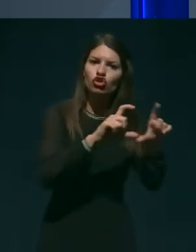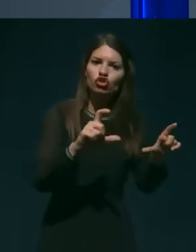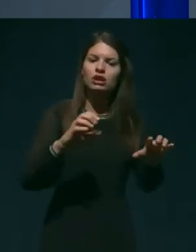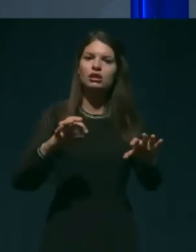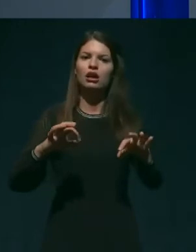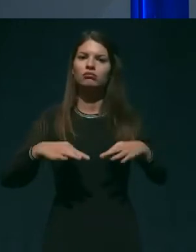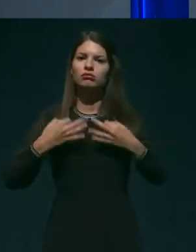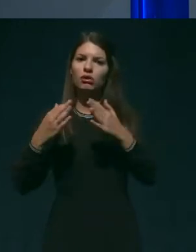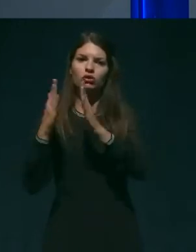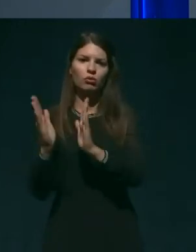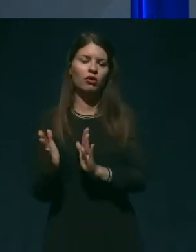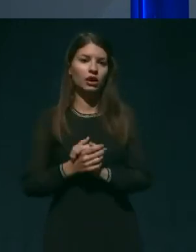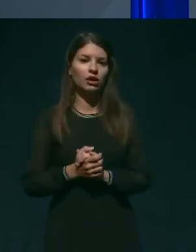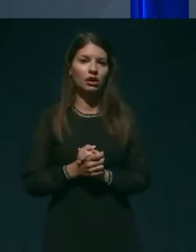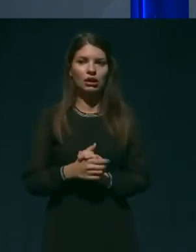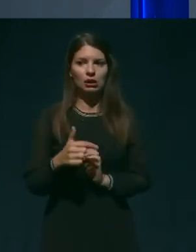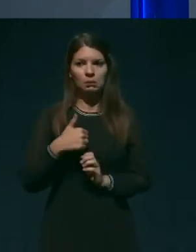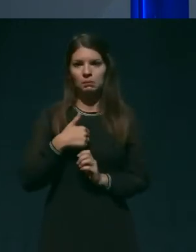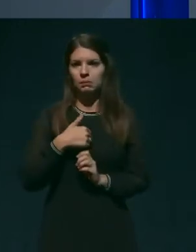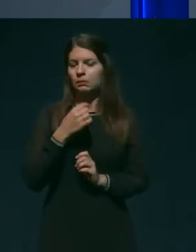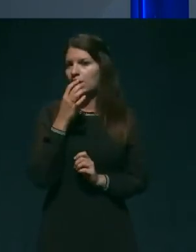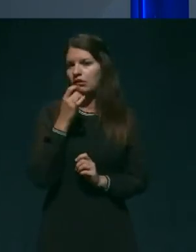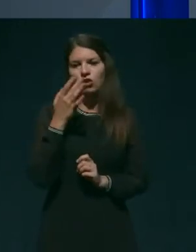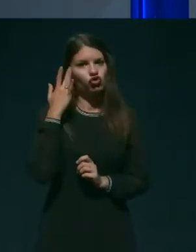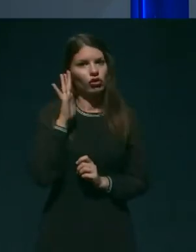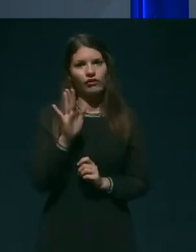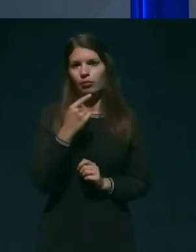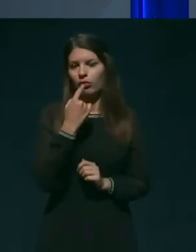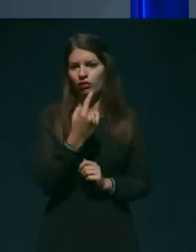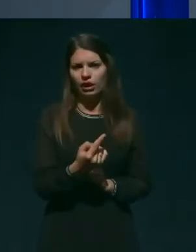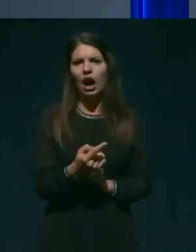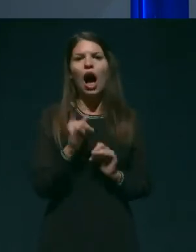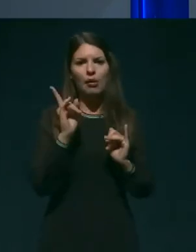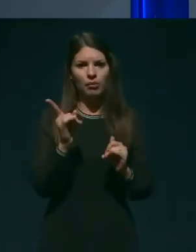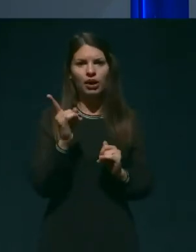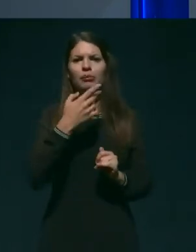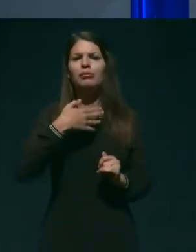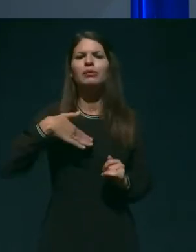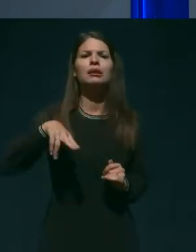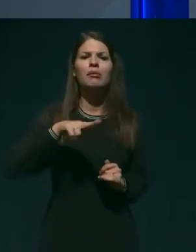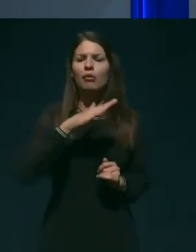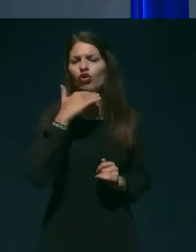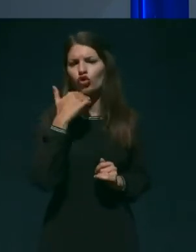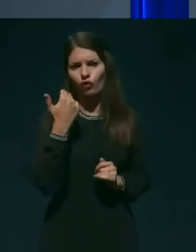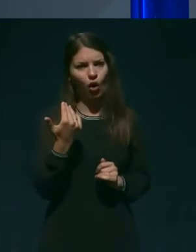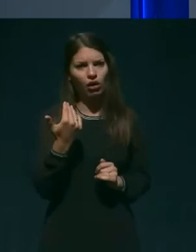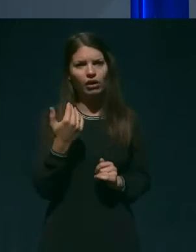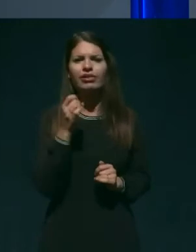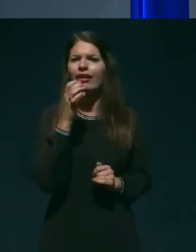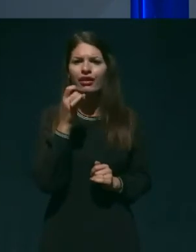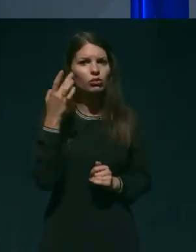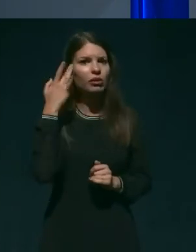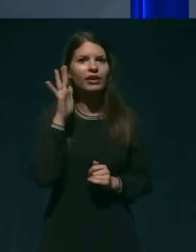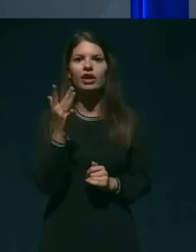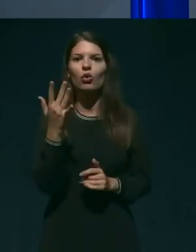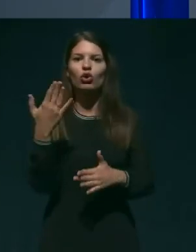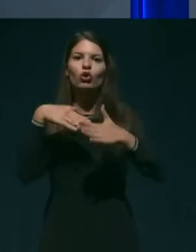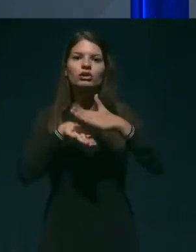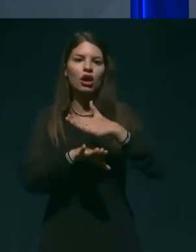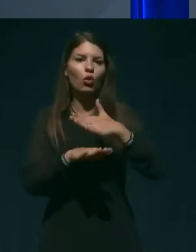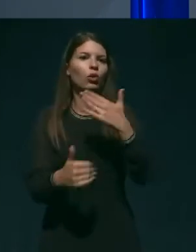Zdaj vam tega ne vem povedati, vem, da je zadostuje, ne vem pa koliko imajo zalog za koliko časa v tem trenutku.